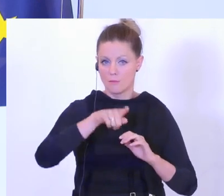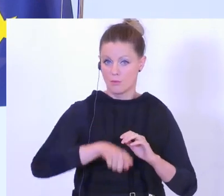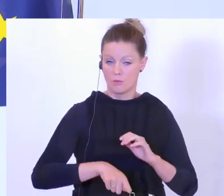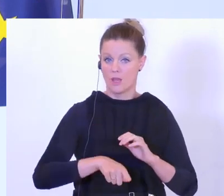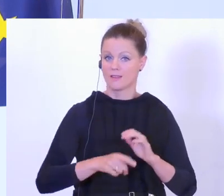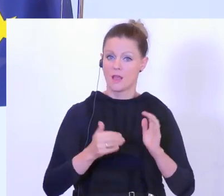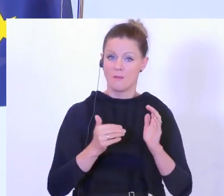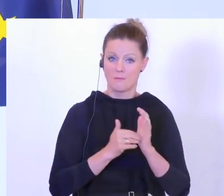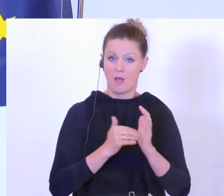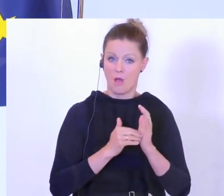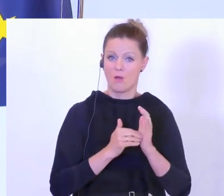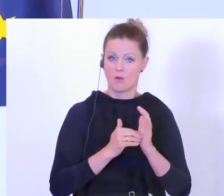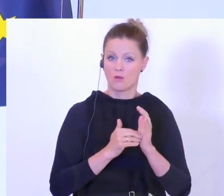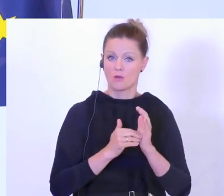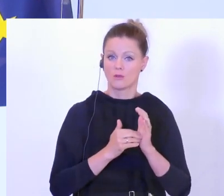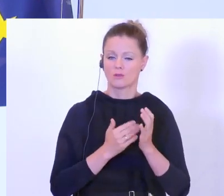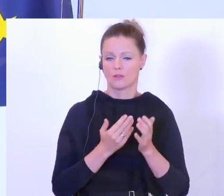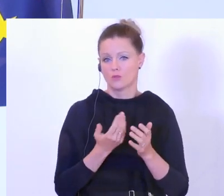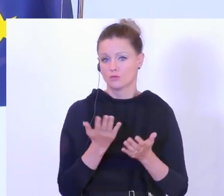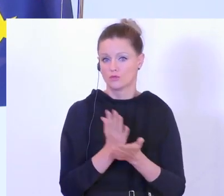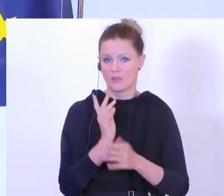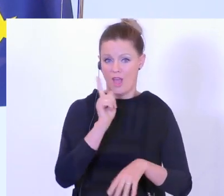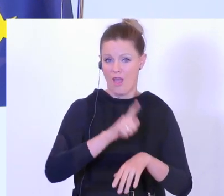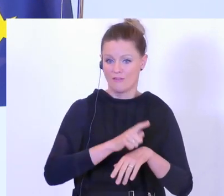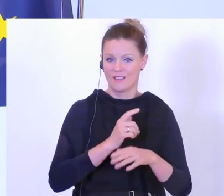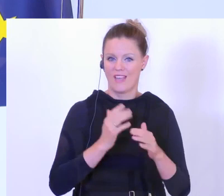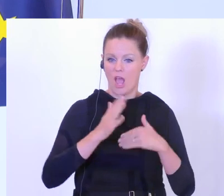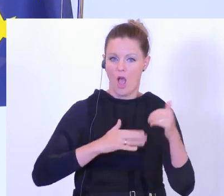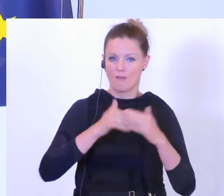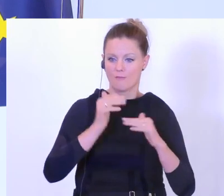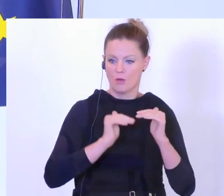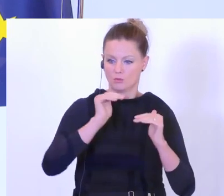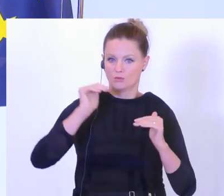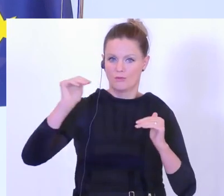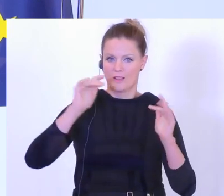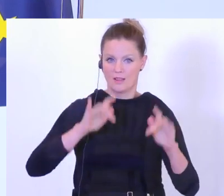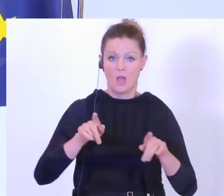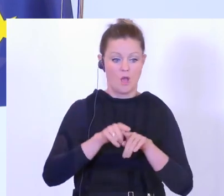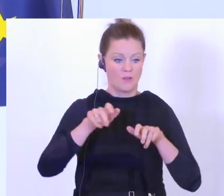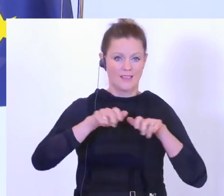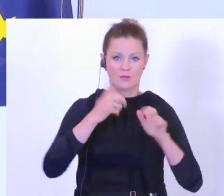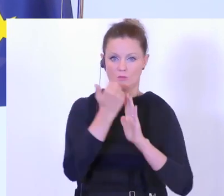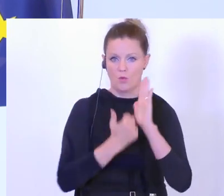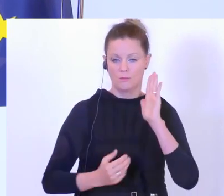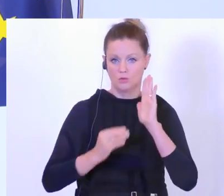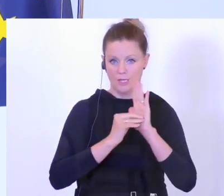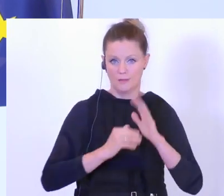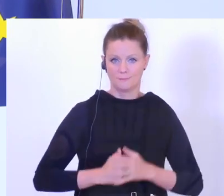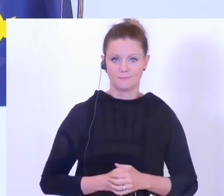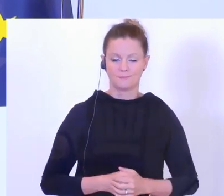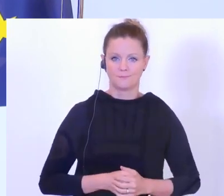Aufbaustufen, diesbezüglich beauftragt von unserem Chef und auch aus dem Regierungsprogramm.